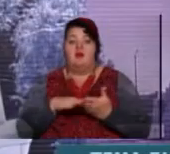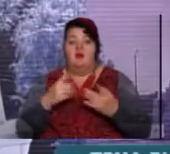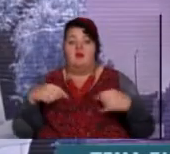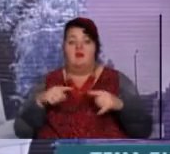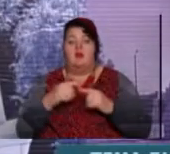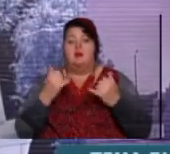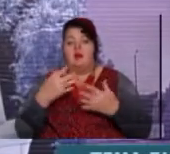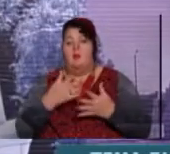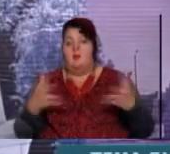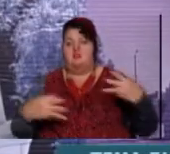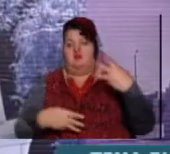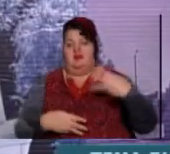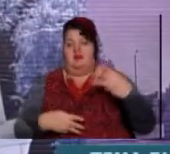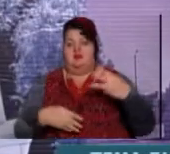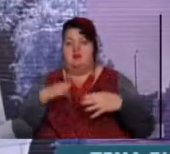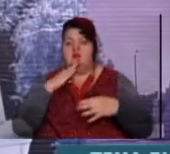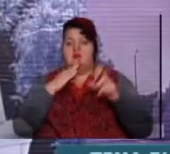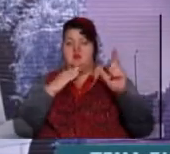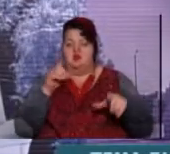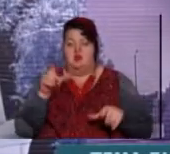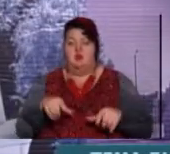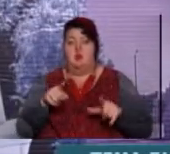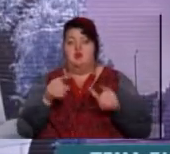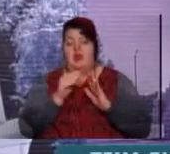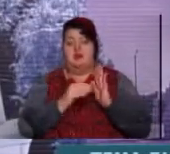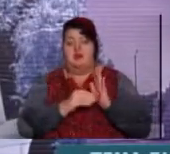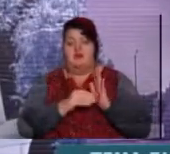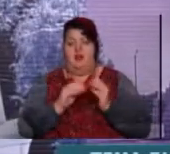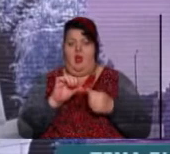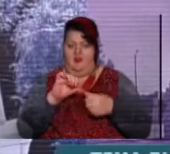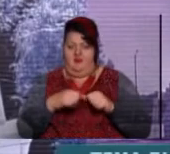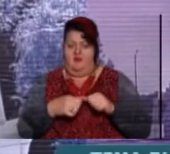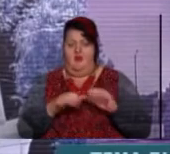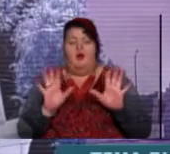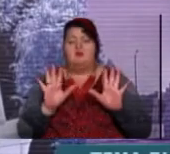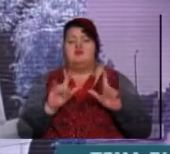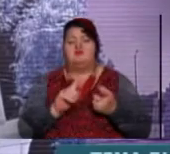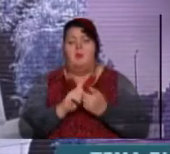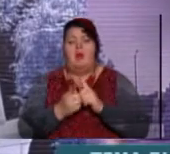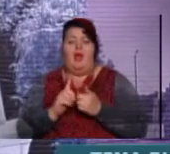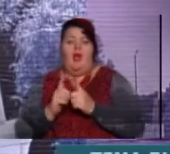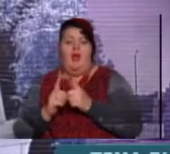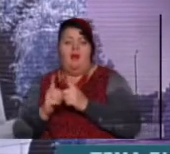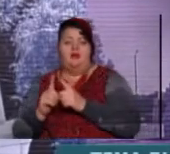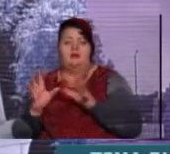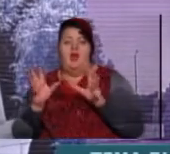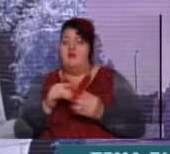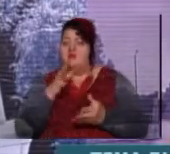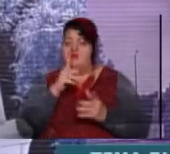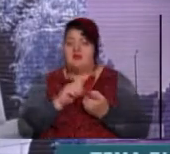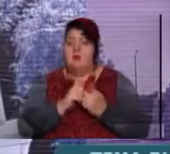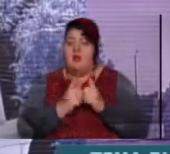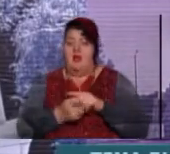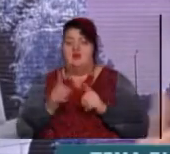більше 30 тисяч жінок в нашій організації. Ця цифра стала у порівнянні з Ну, вона міняється все время. Весь час міняється, тому що